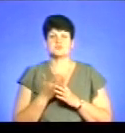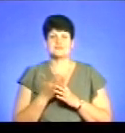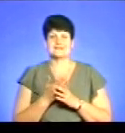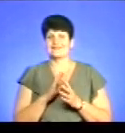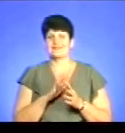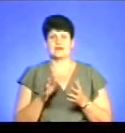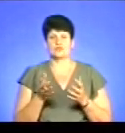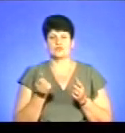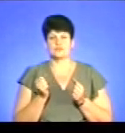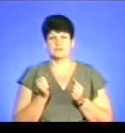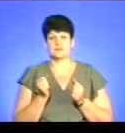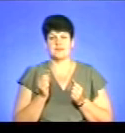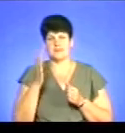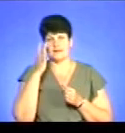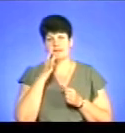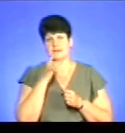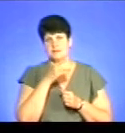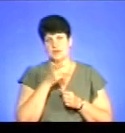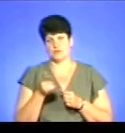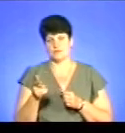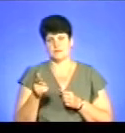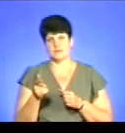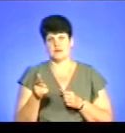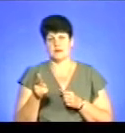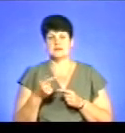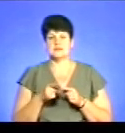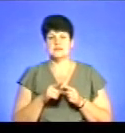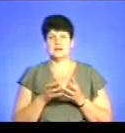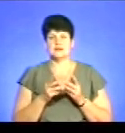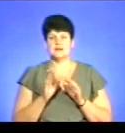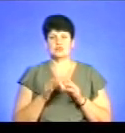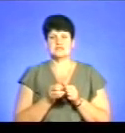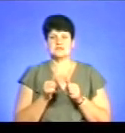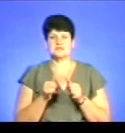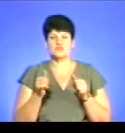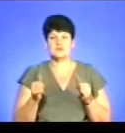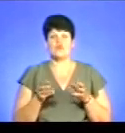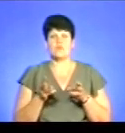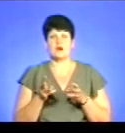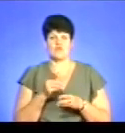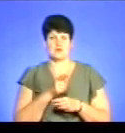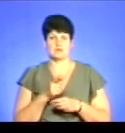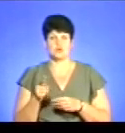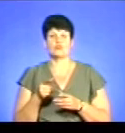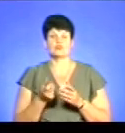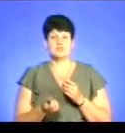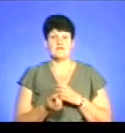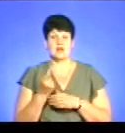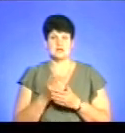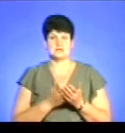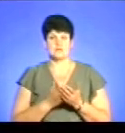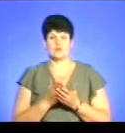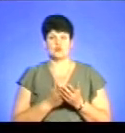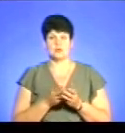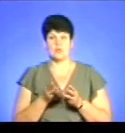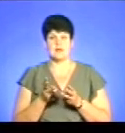вийде на літній період. Разом з тим, ця кількість буде зростати на опалювальний період, тому що з'являється послуга на